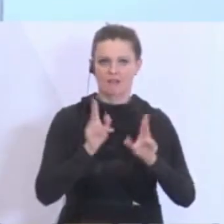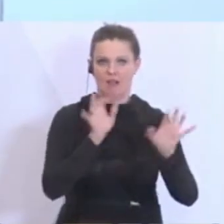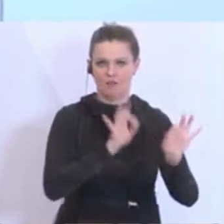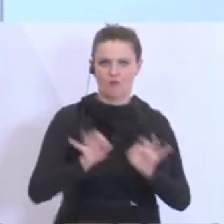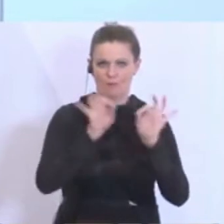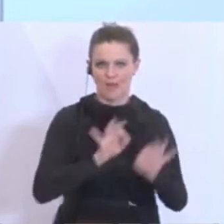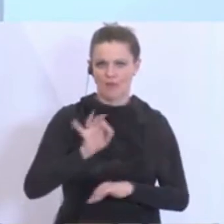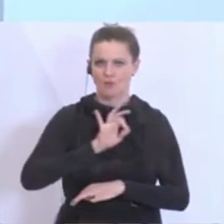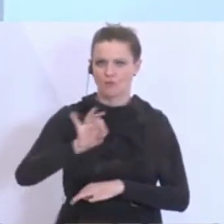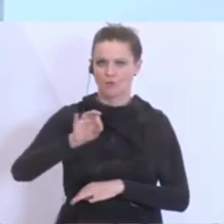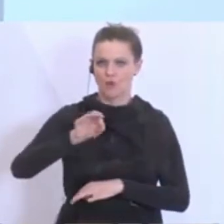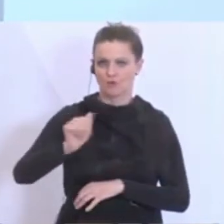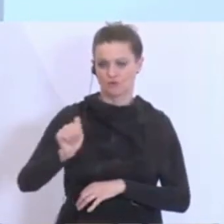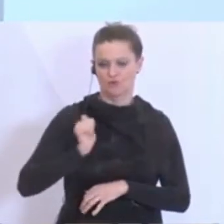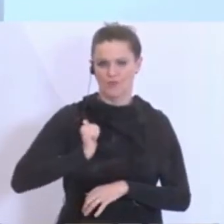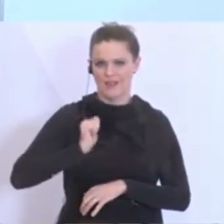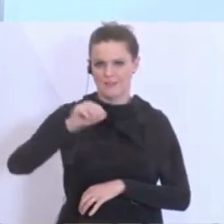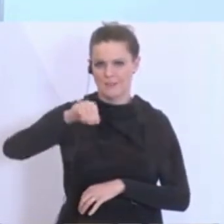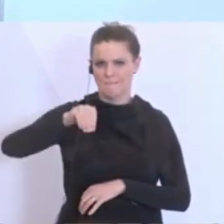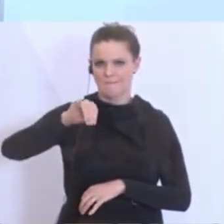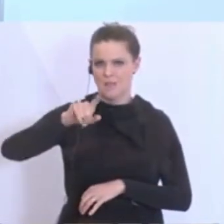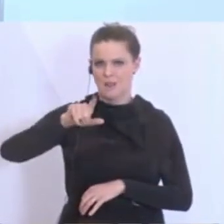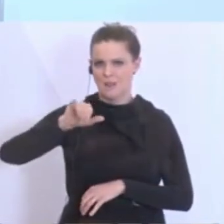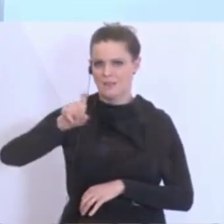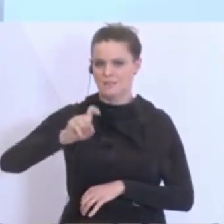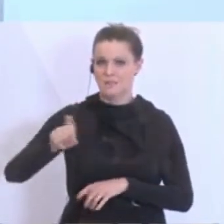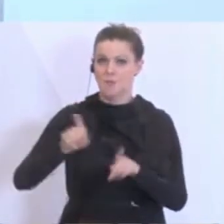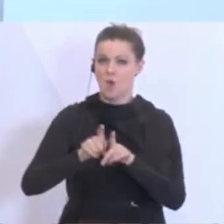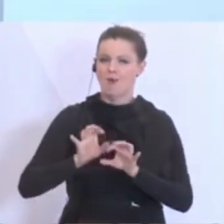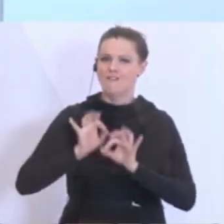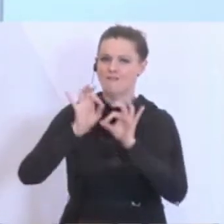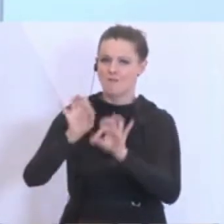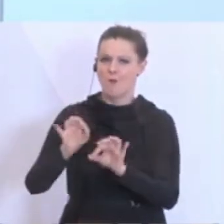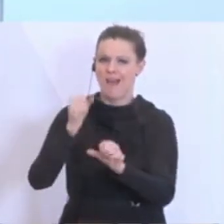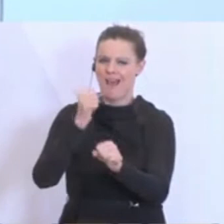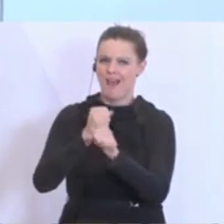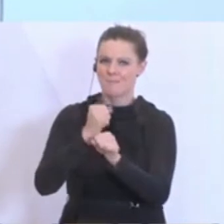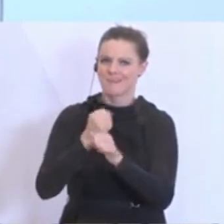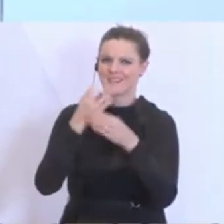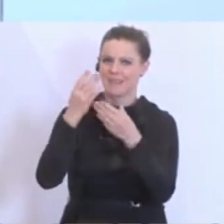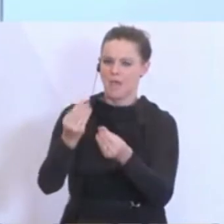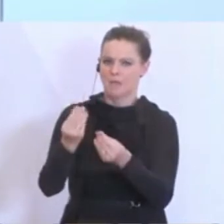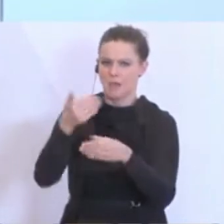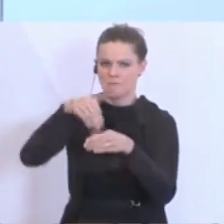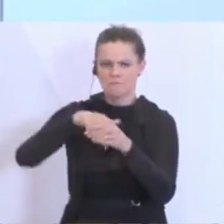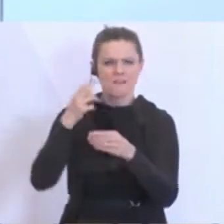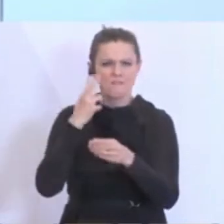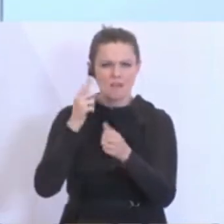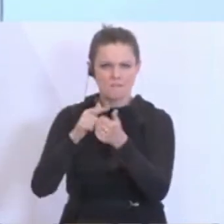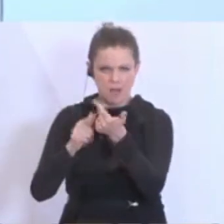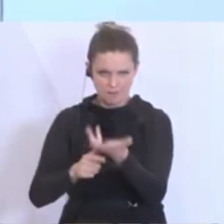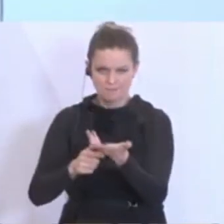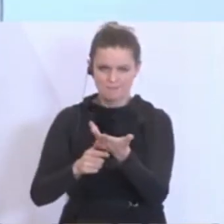Milizsoldaten, aber auch für die Arbeitgeber. Es gibt somit Planungssicherheit, genau ab diesem